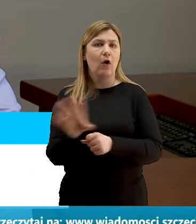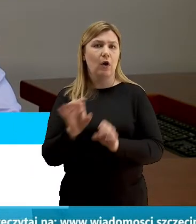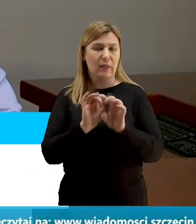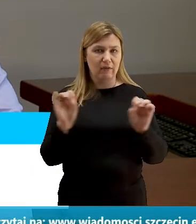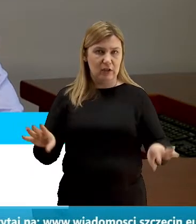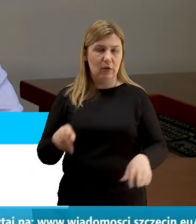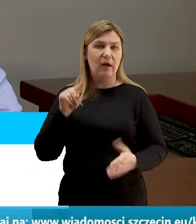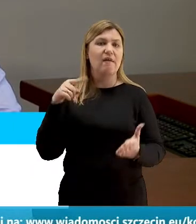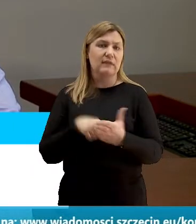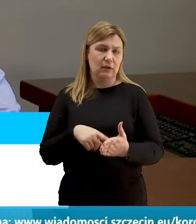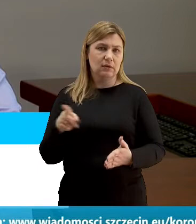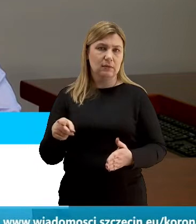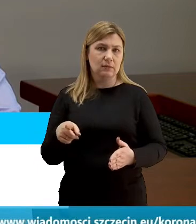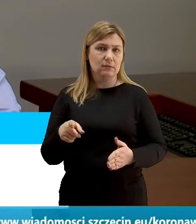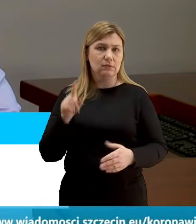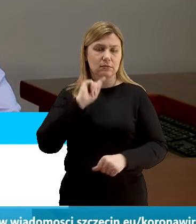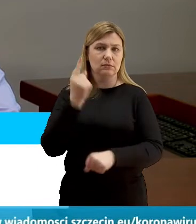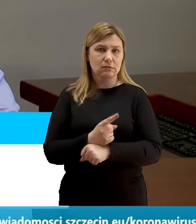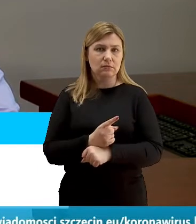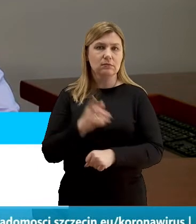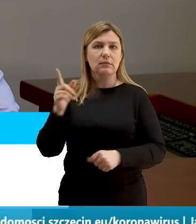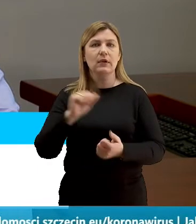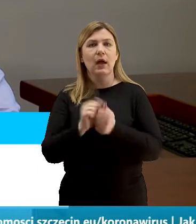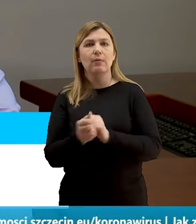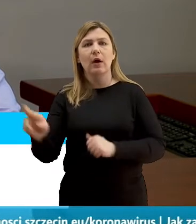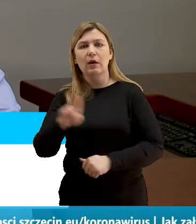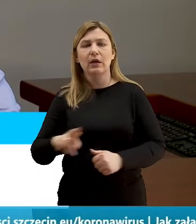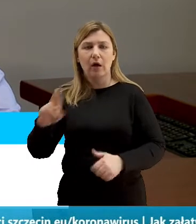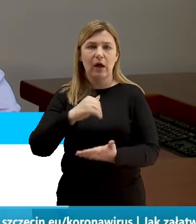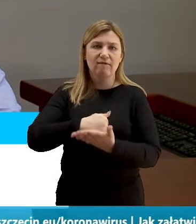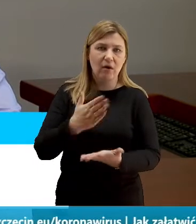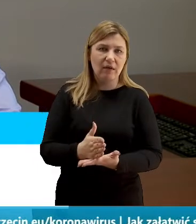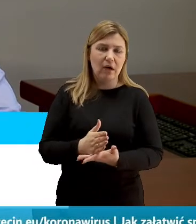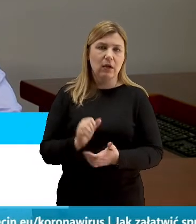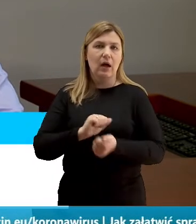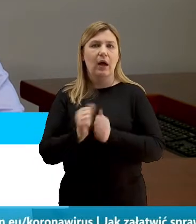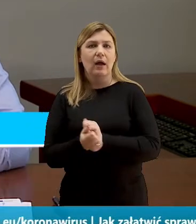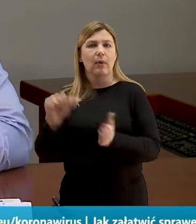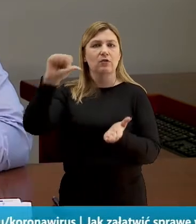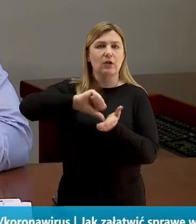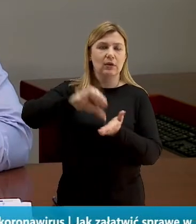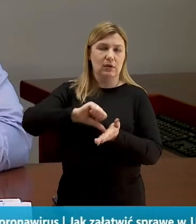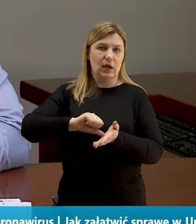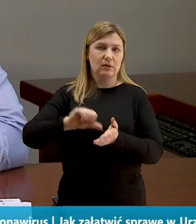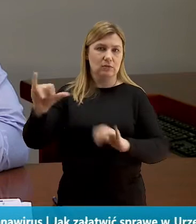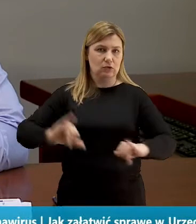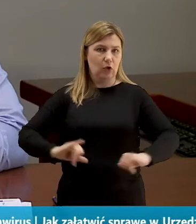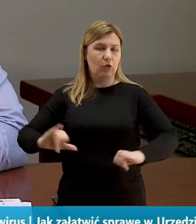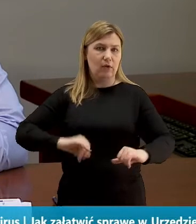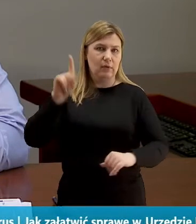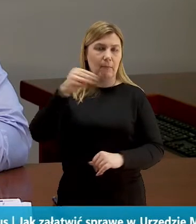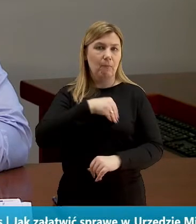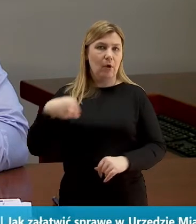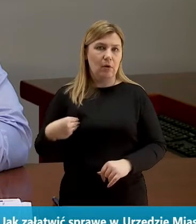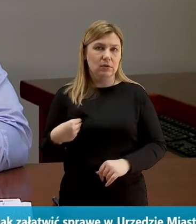takie decyzje będą podejmowali albo regionalnie wojewodowie, albo centralnie na poziomie centralnym polski